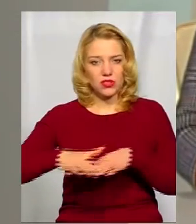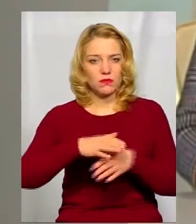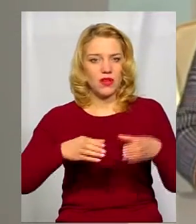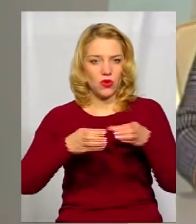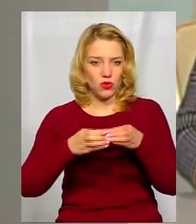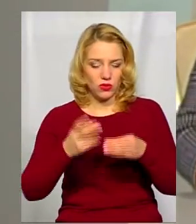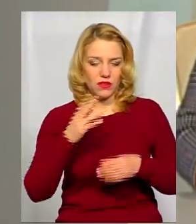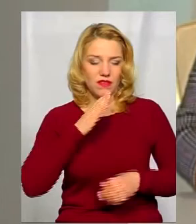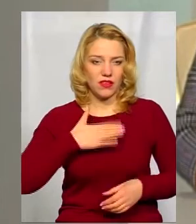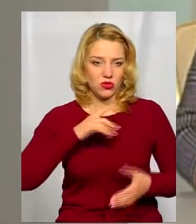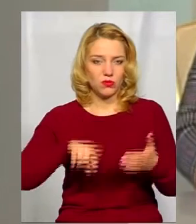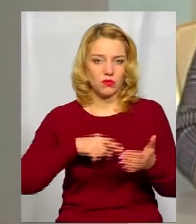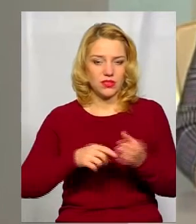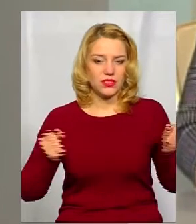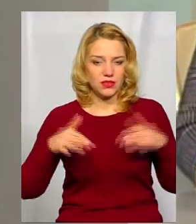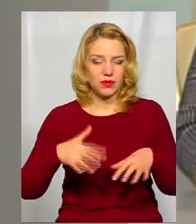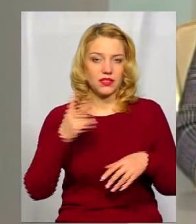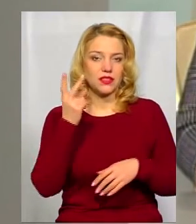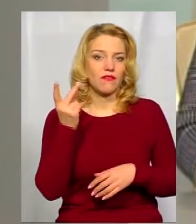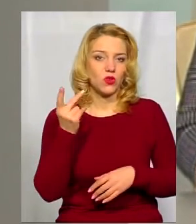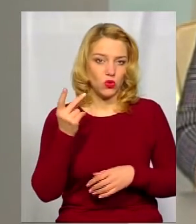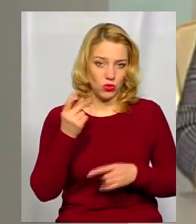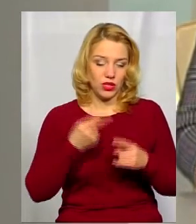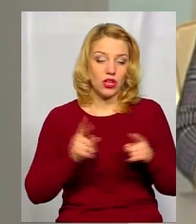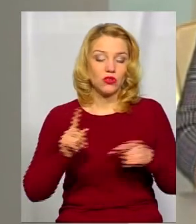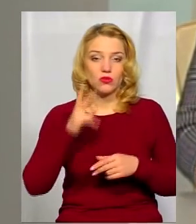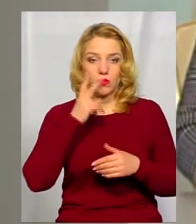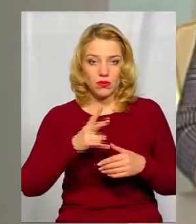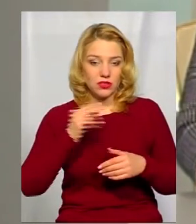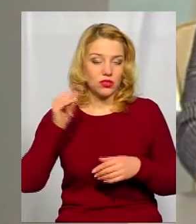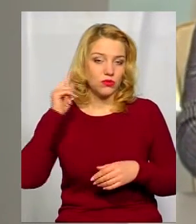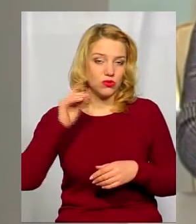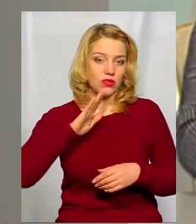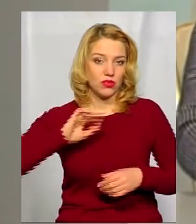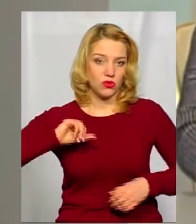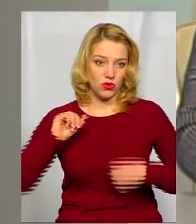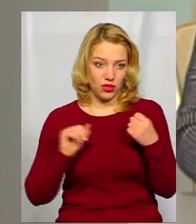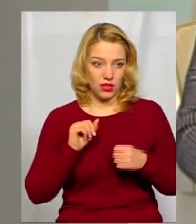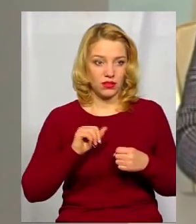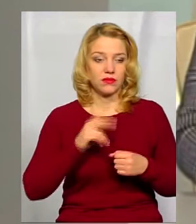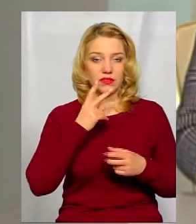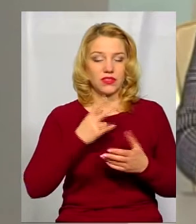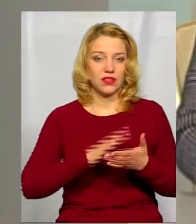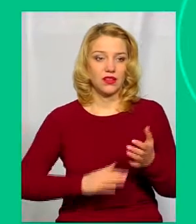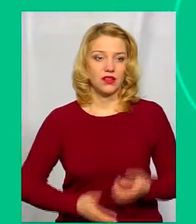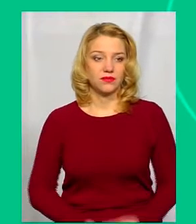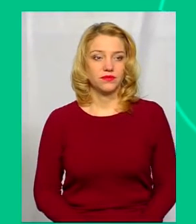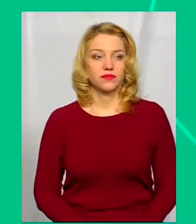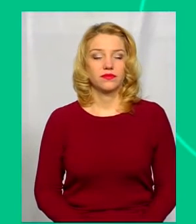зібралися вдруге. Що там побачила і почула наша колега Світлана Поробок – далі у сюжеті.